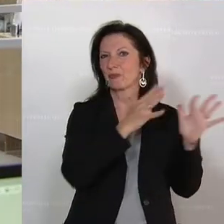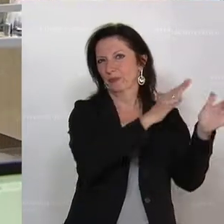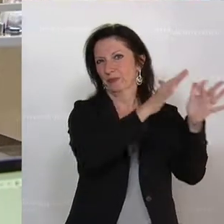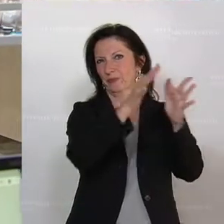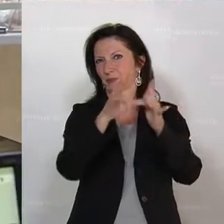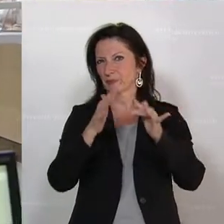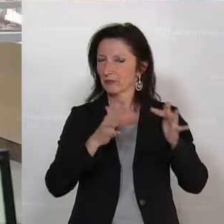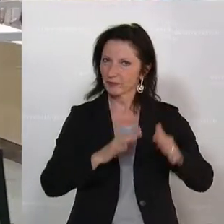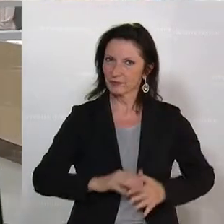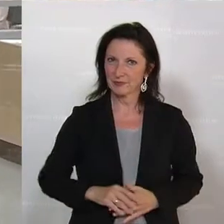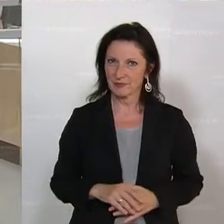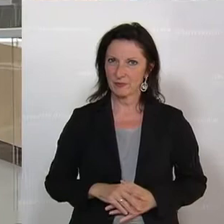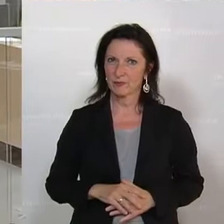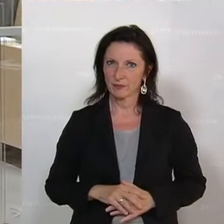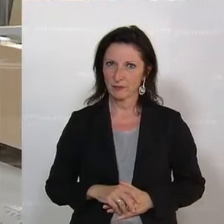beerbt.